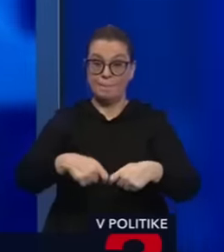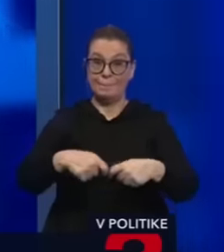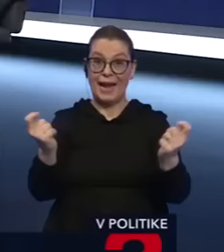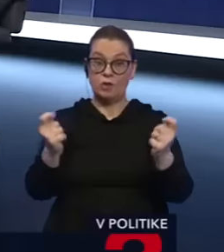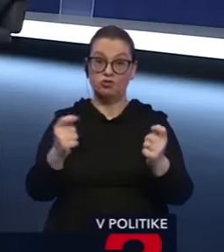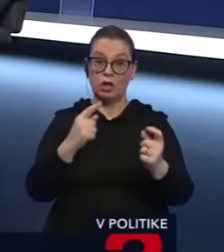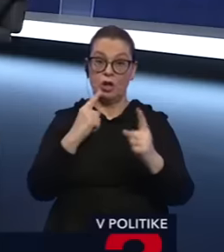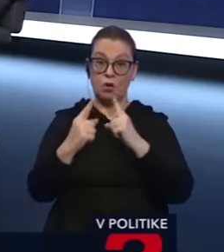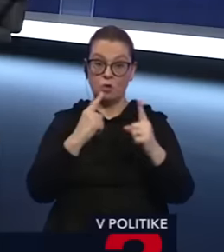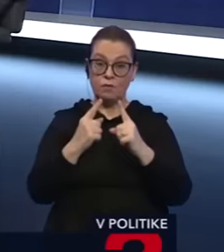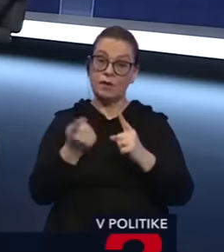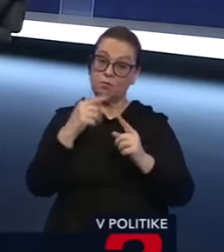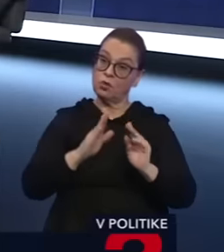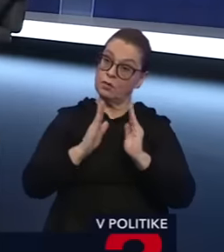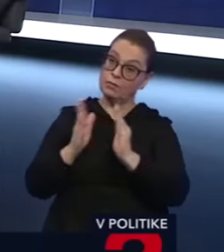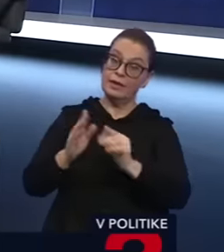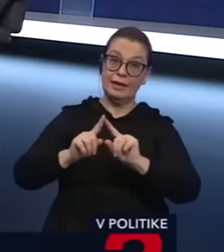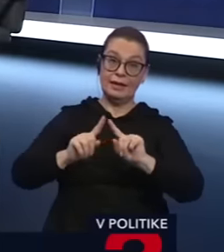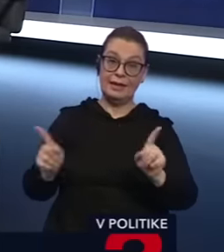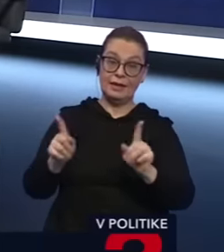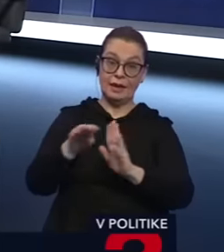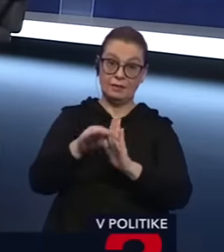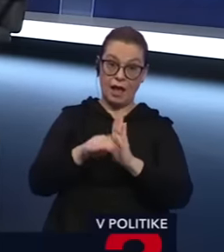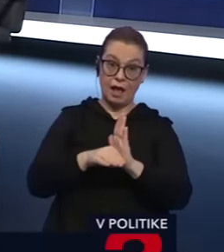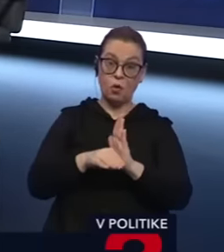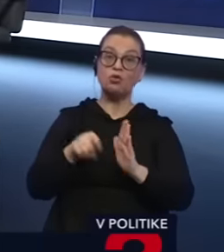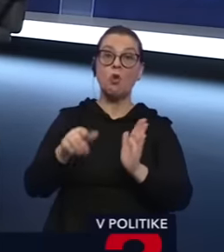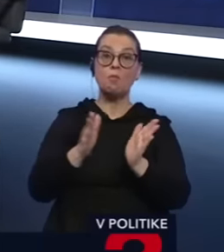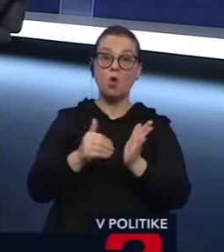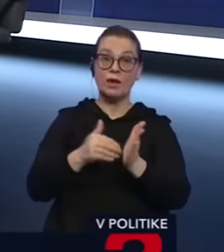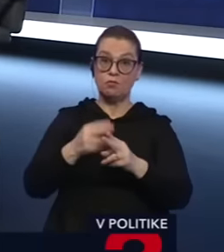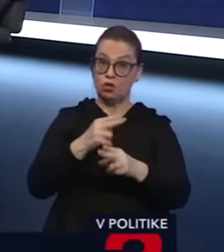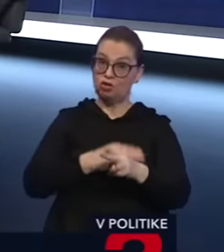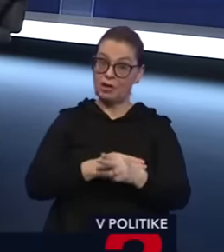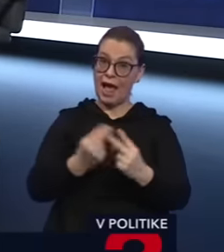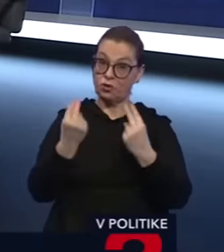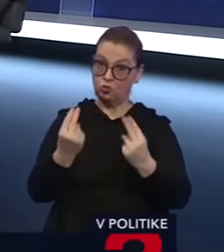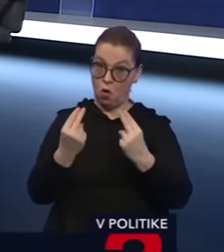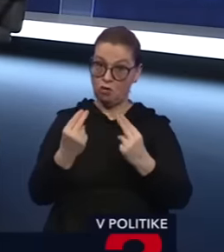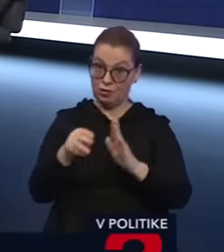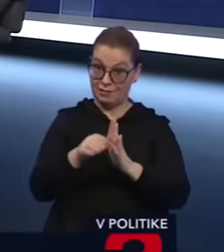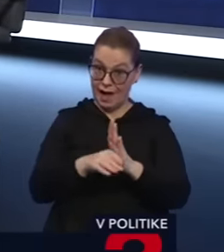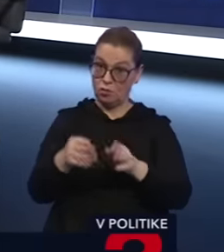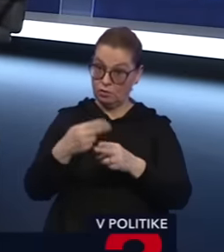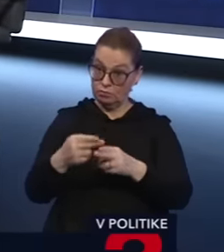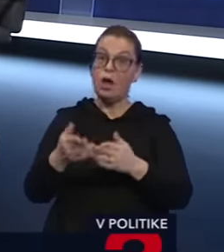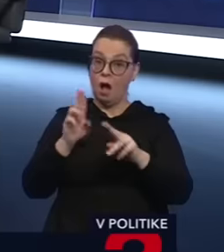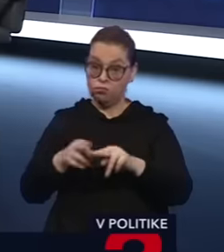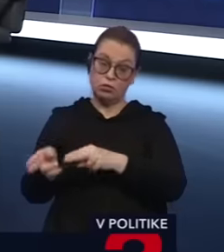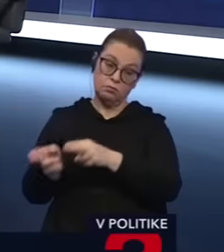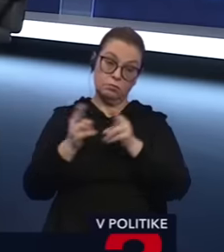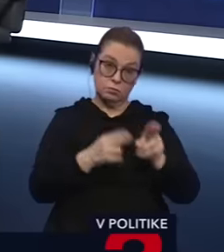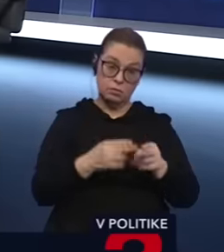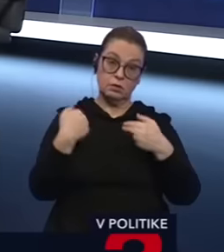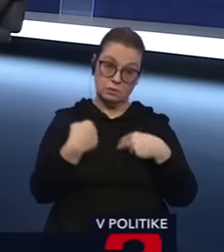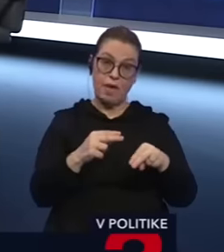o zákonu, ktoré potrebujete z rezortu, poďme sa baviť o zákonu, ktorý jednoducho štát potrebuje nevyhnutne, aby prežil. A potom sa vráťme k debate o trestných